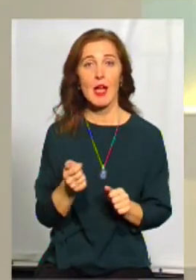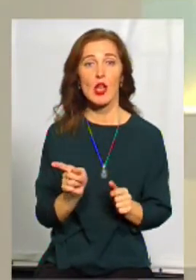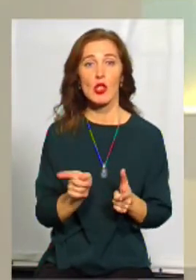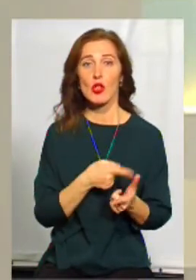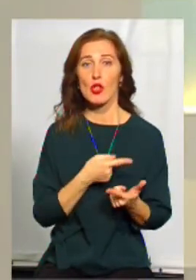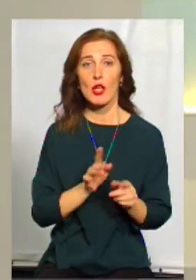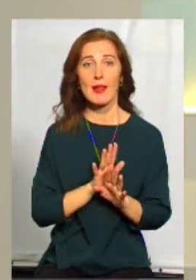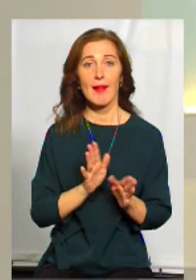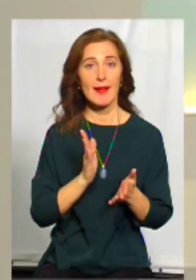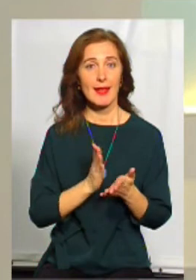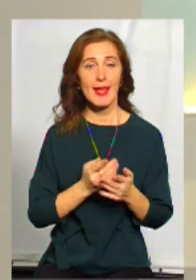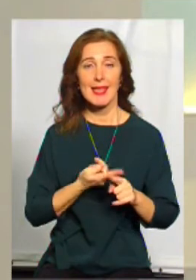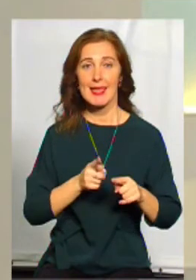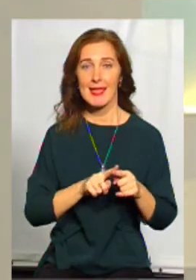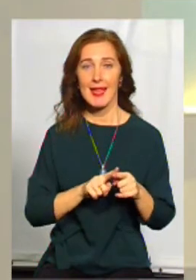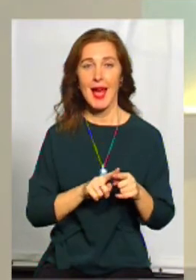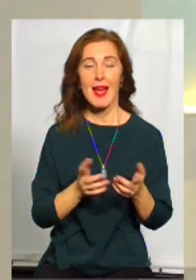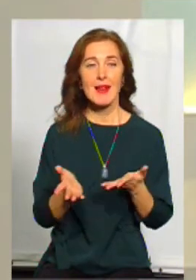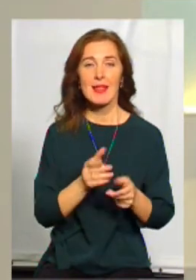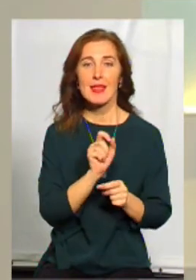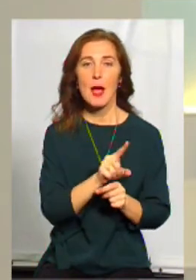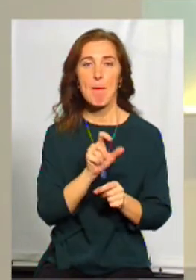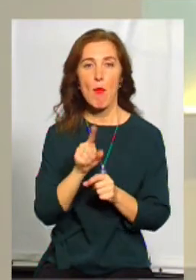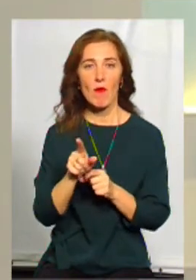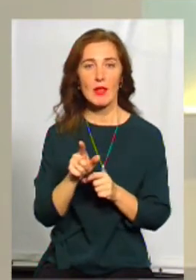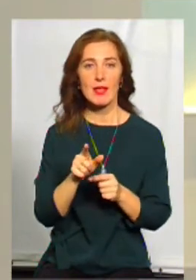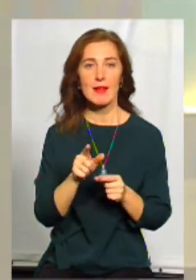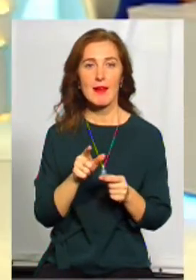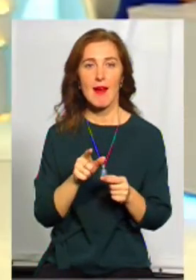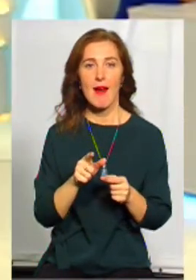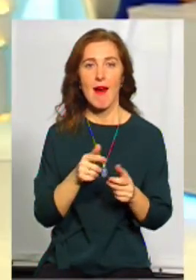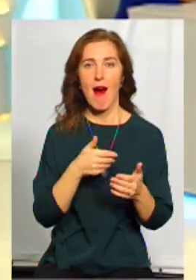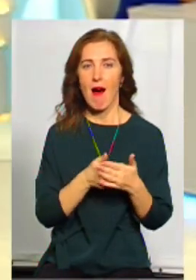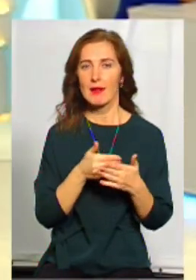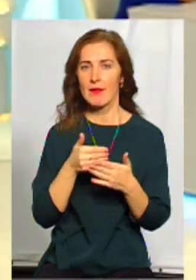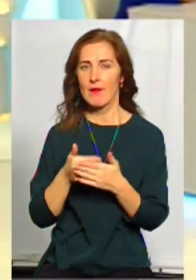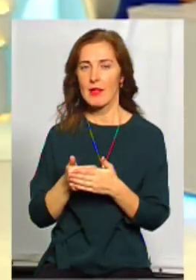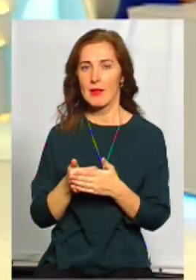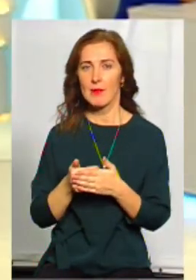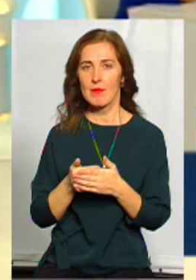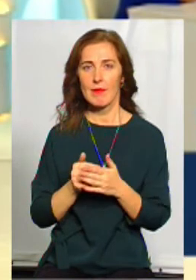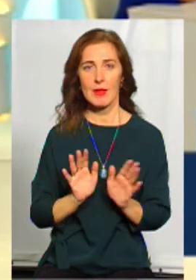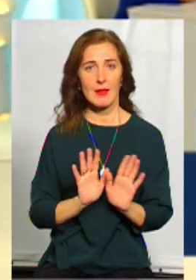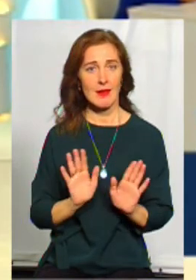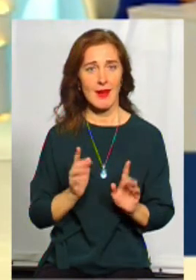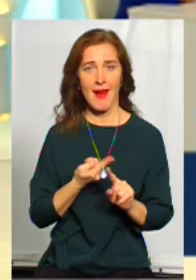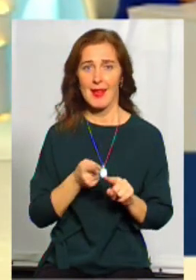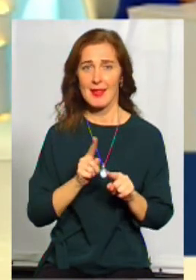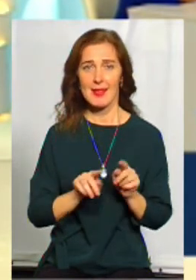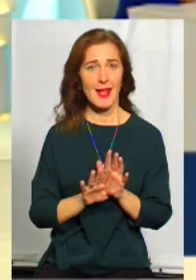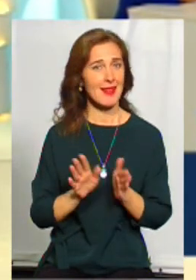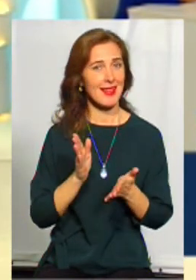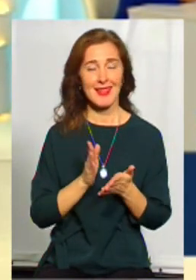чи не є це якимось замовним активізмом? Ні, то сьогодні це не є секрет.